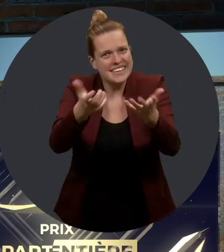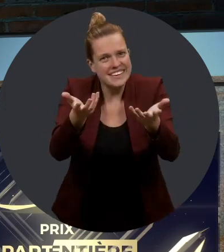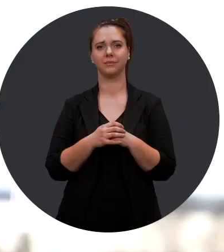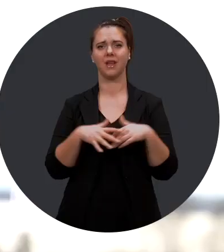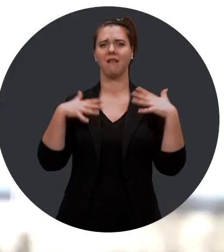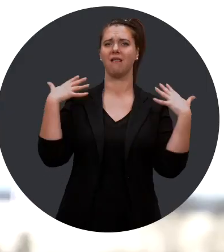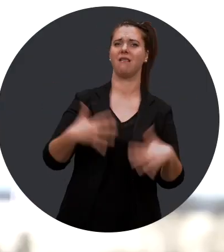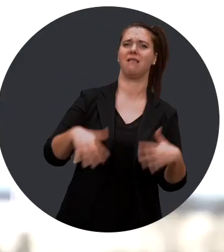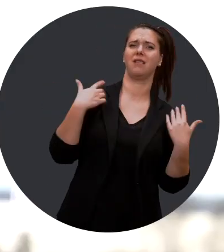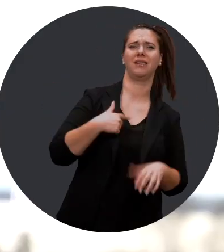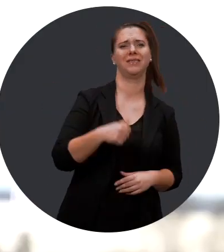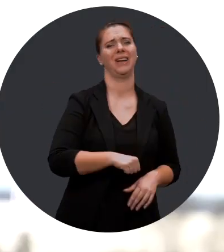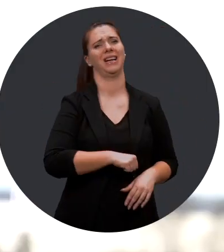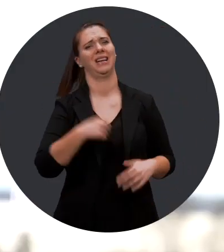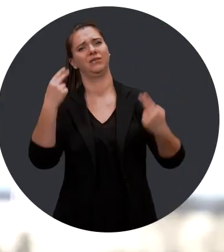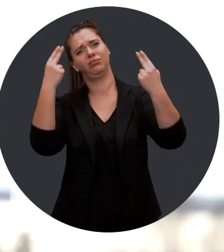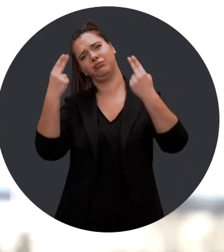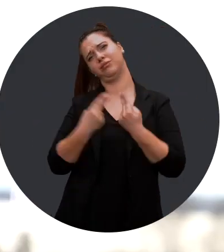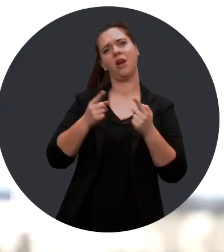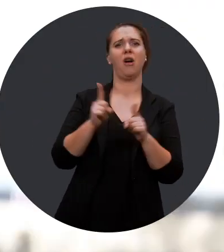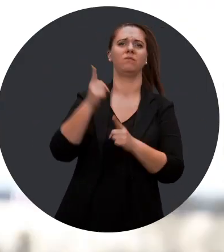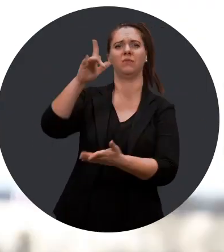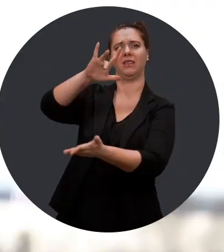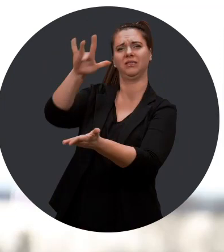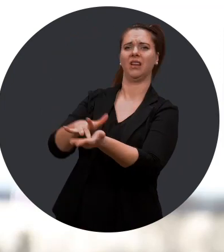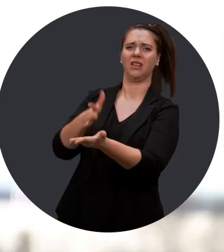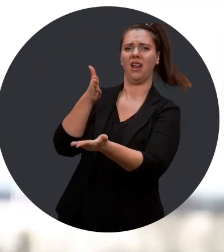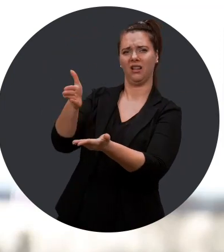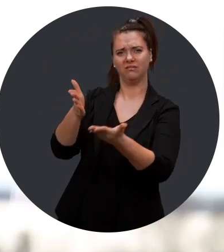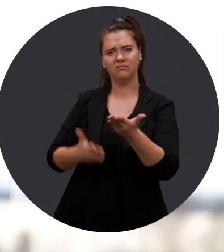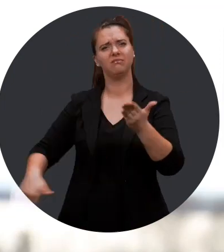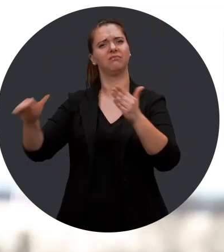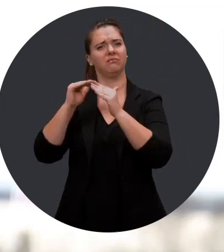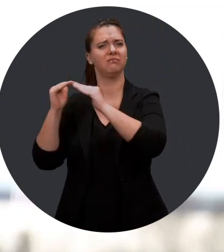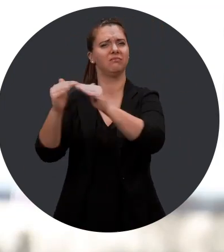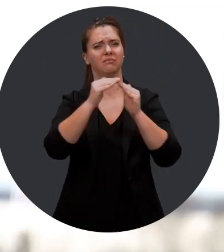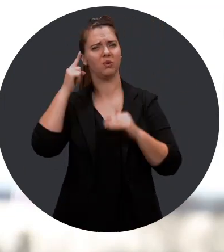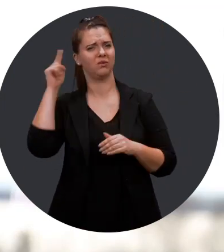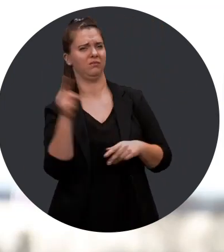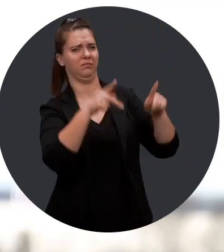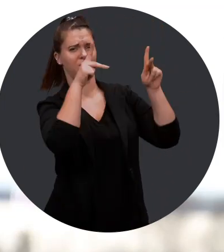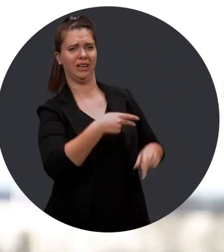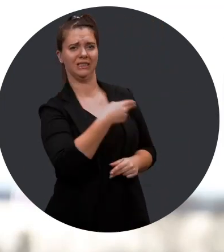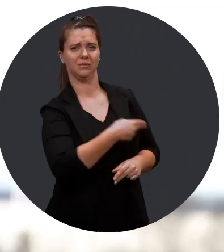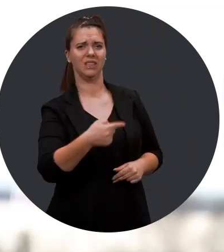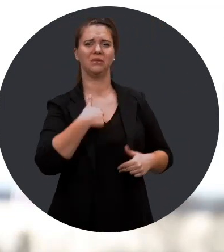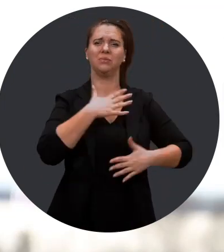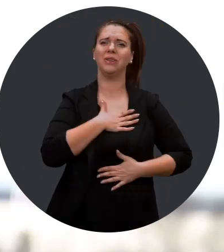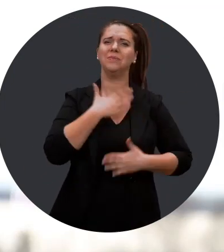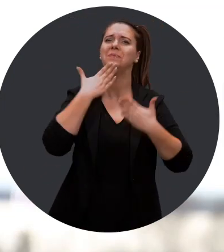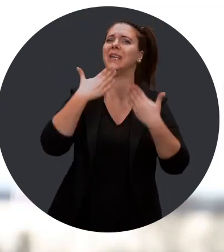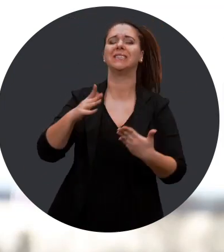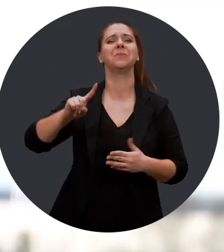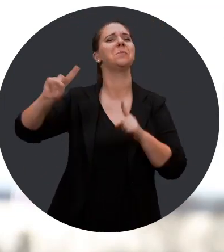ce prix? Ça nous remplit de fierté d'être reconnus comme un centre étant inclusif pour les personnes handicapées. On aimerait